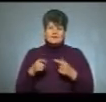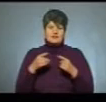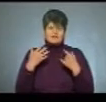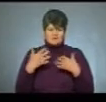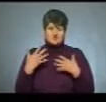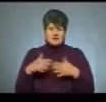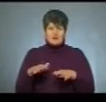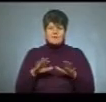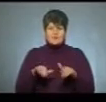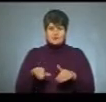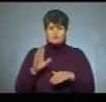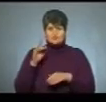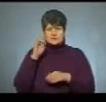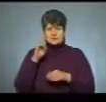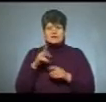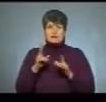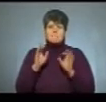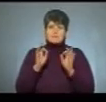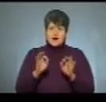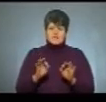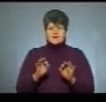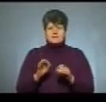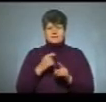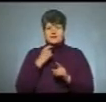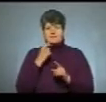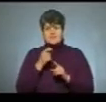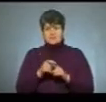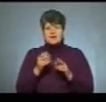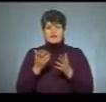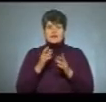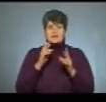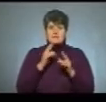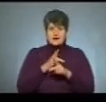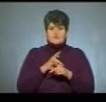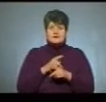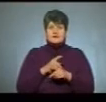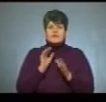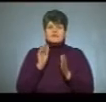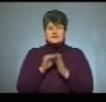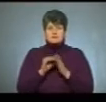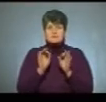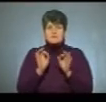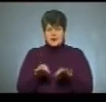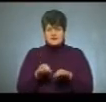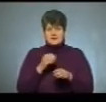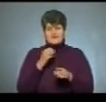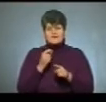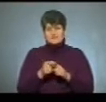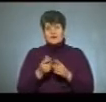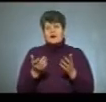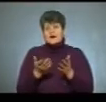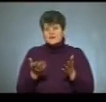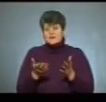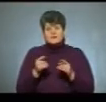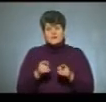потім будуть знати, які правильні відповіді і які неправильні, і внесуть саме правильні відповіді, але тим самим